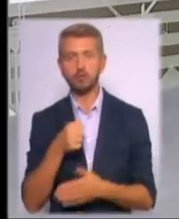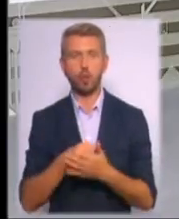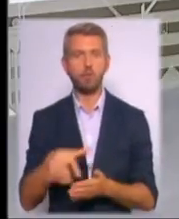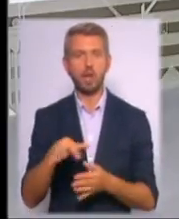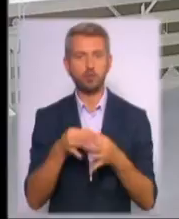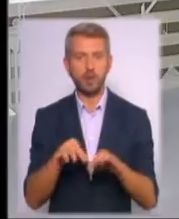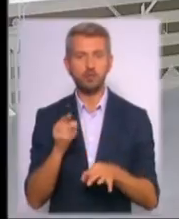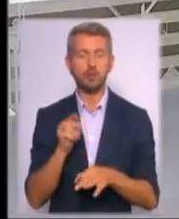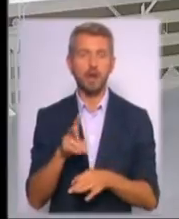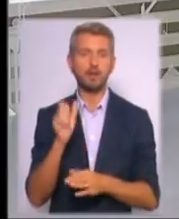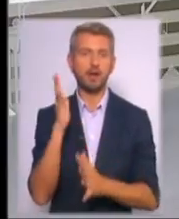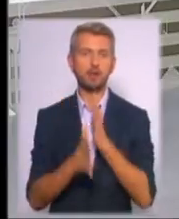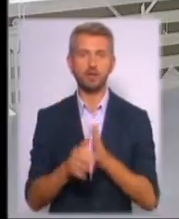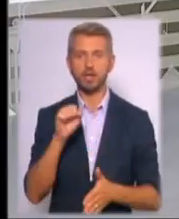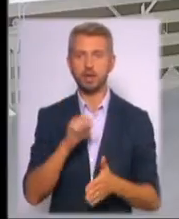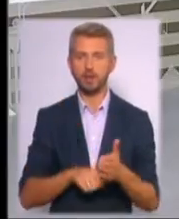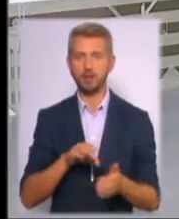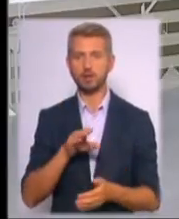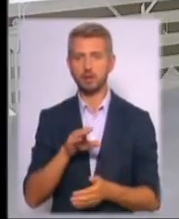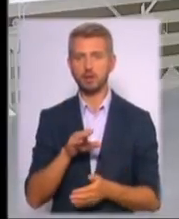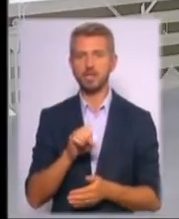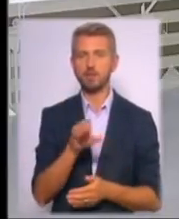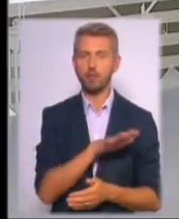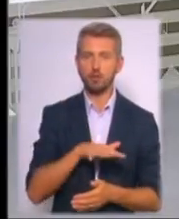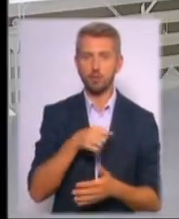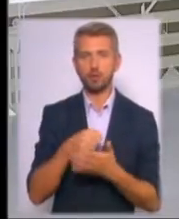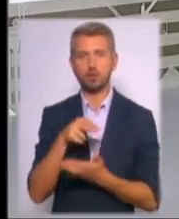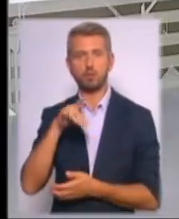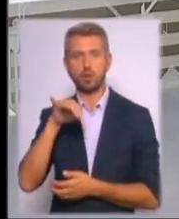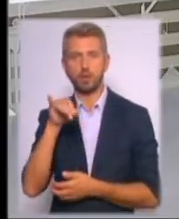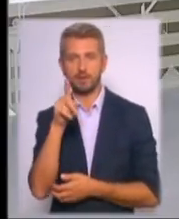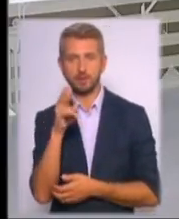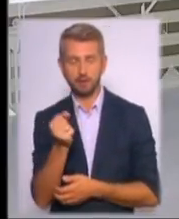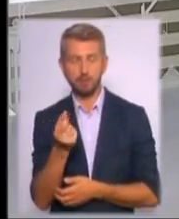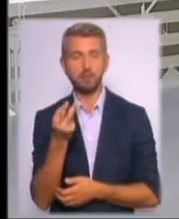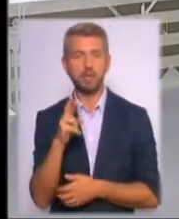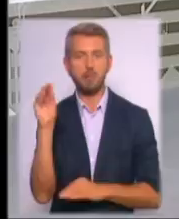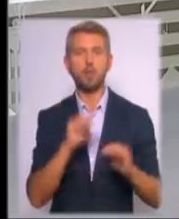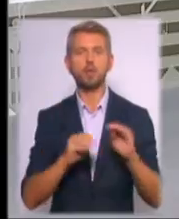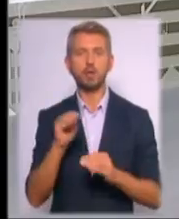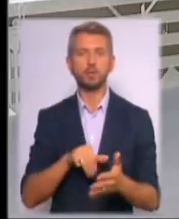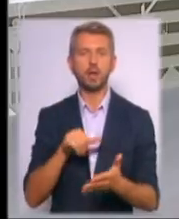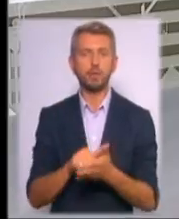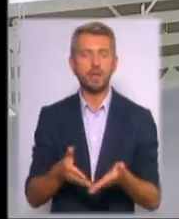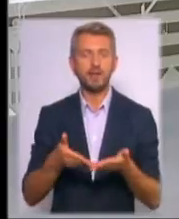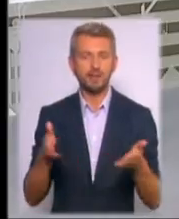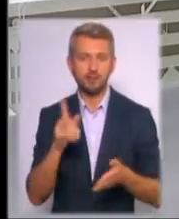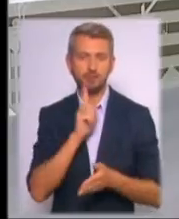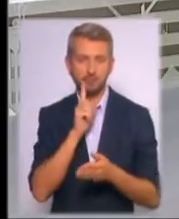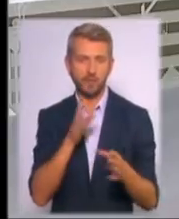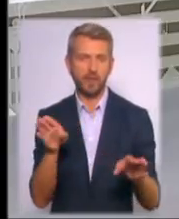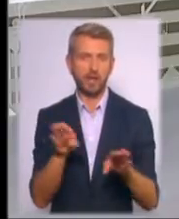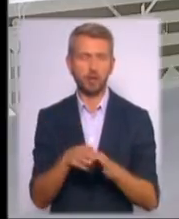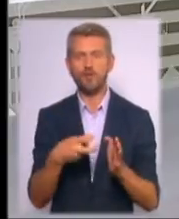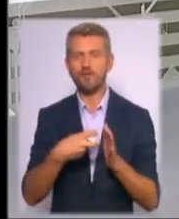Там на Хрещатик, на ділянці від Трьохсвятительської до Прорізної. Задля монтажу та встановлення сцени на певний час закриють усі виходи з